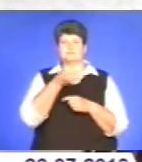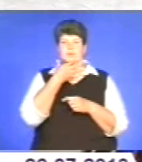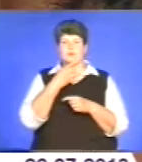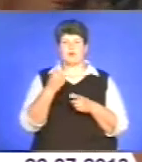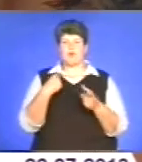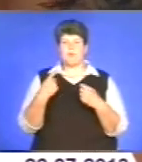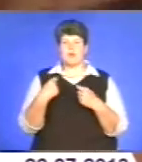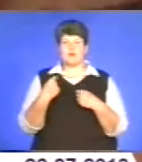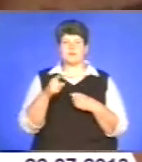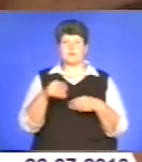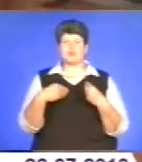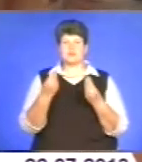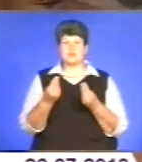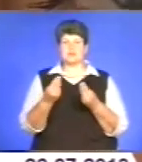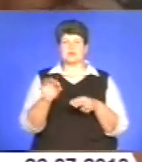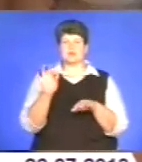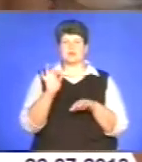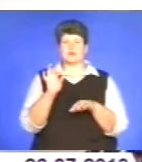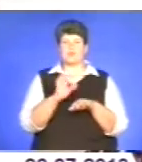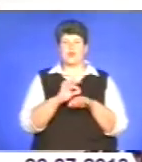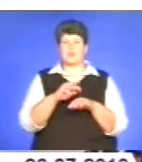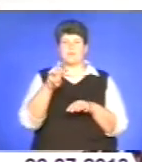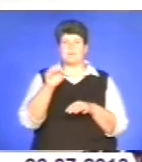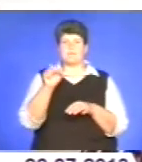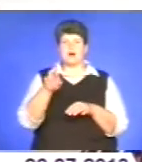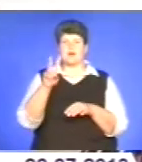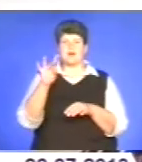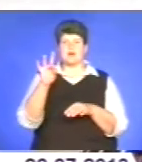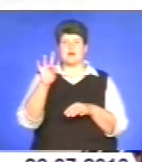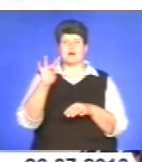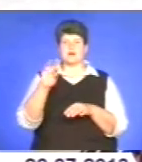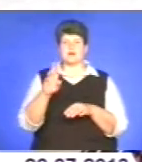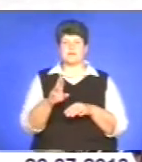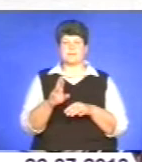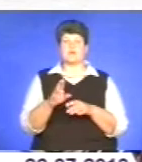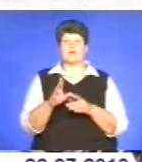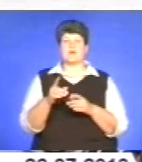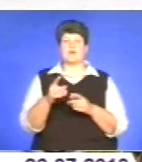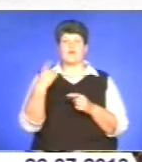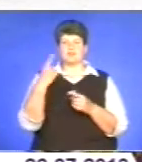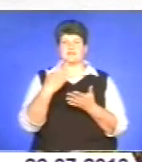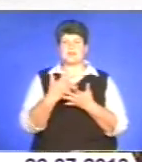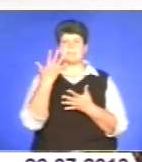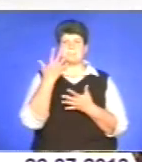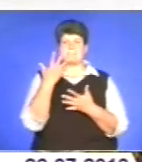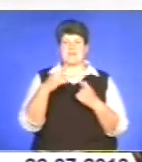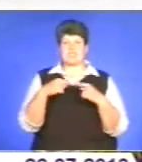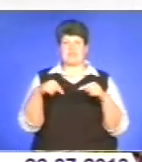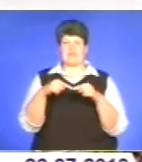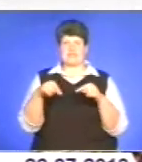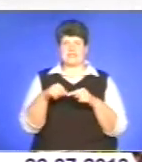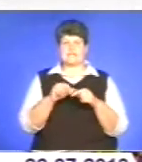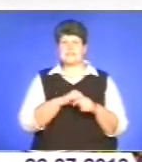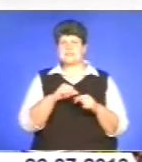комарі переносять небезпечну хворобу малярію. В області реєструється 5 видів малярійних комарів. Найбільший